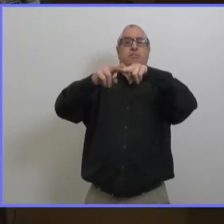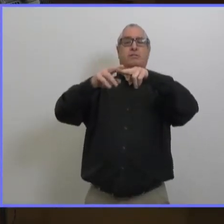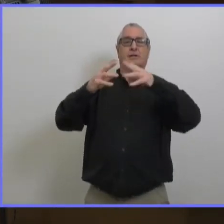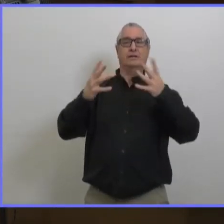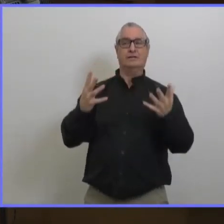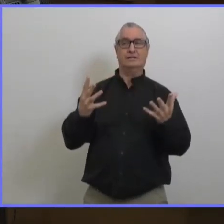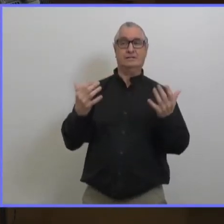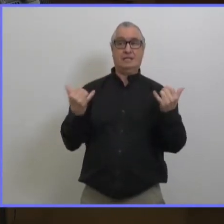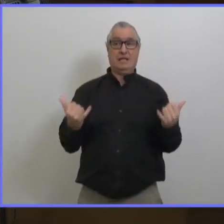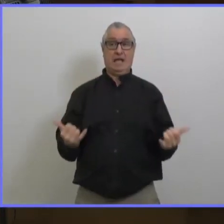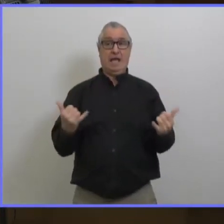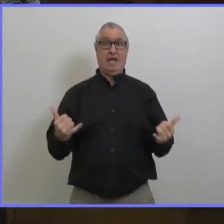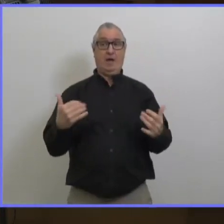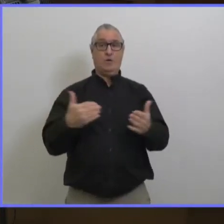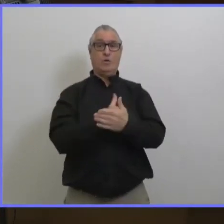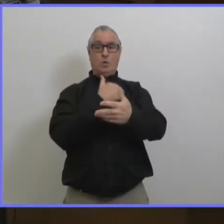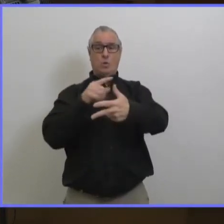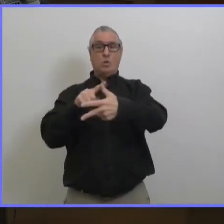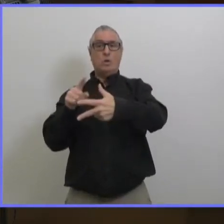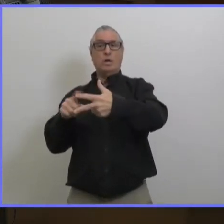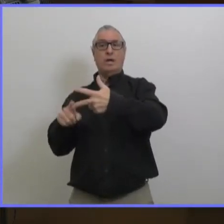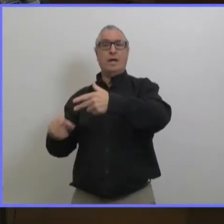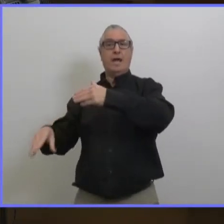sur la modélisation